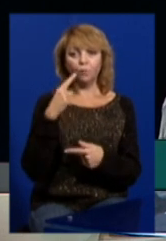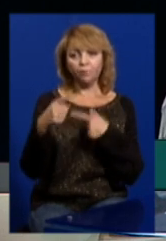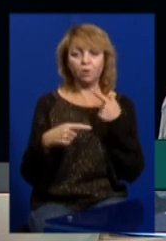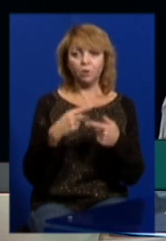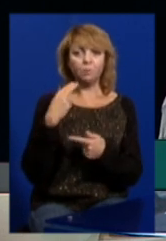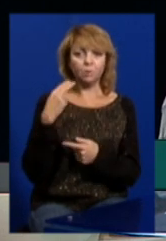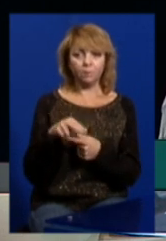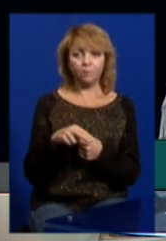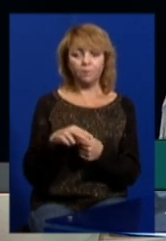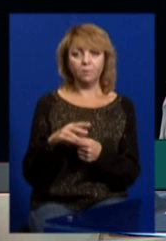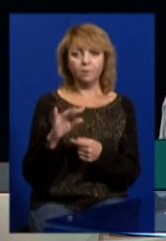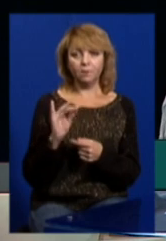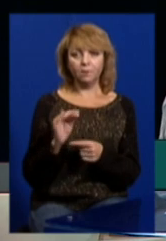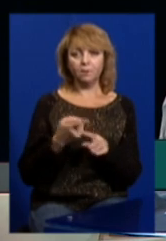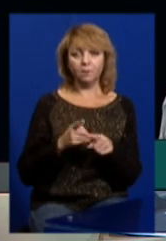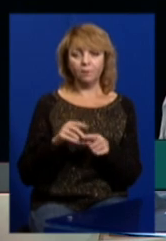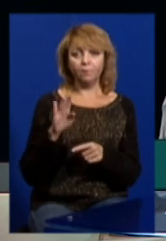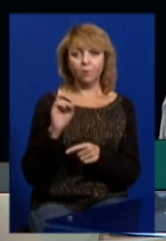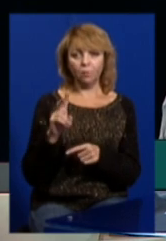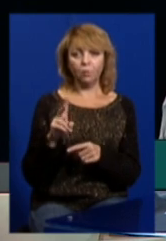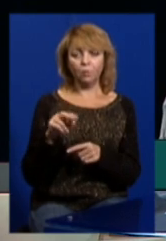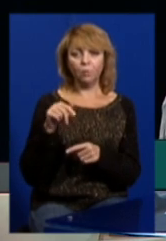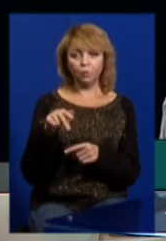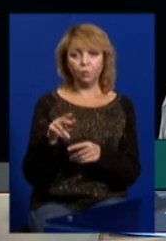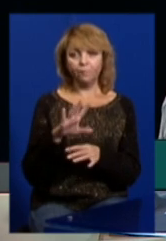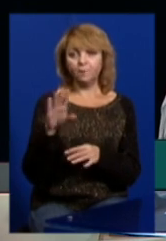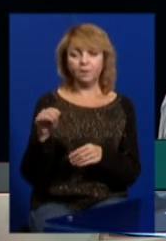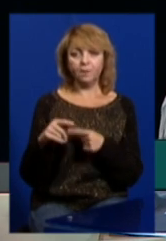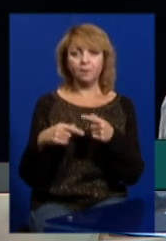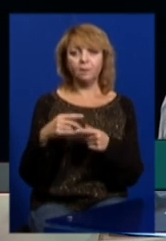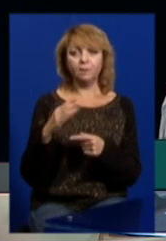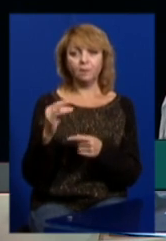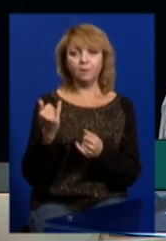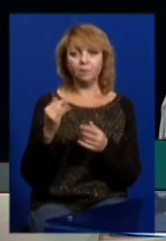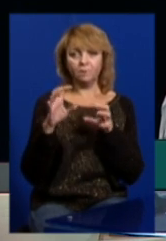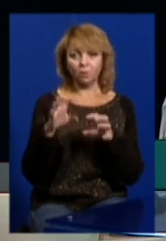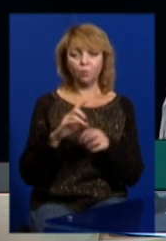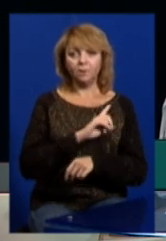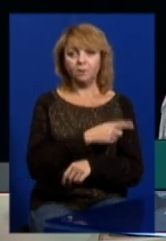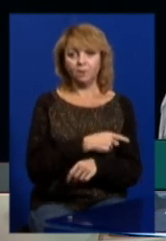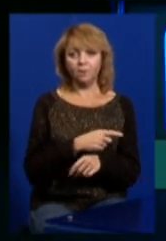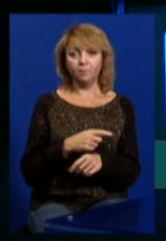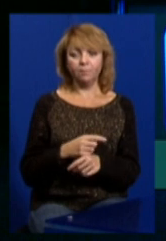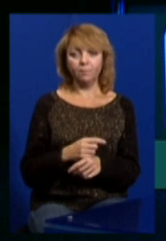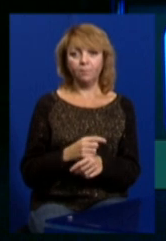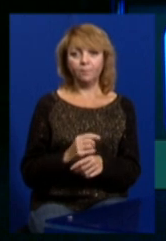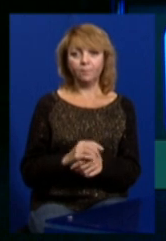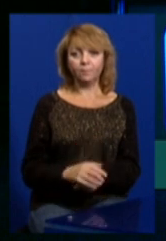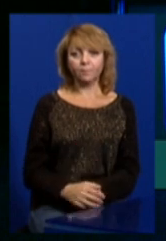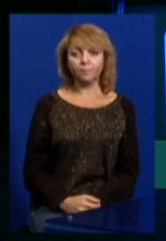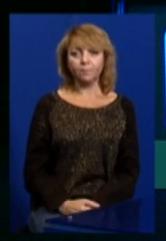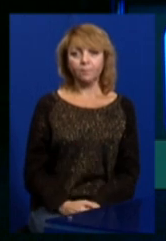позбавлення волі. І цей вирок пройшов всі інстанції, зараз в законній силі. Відбуває він